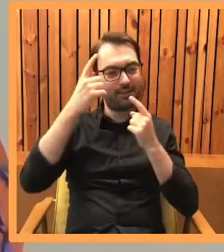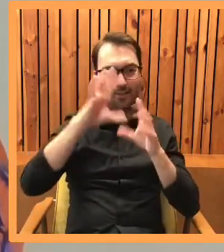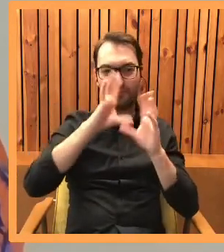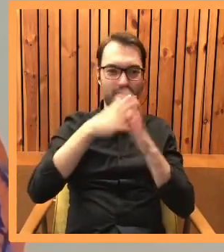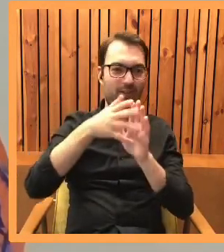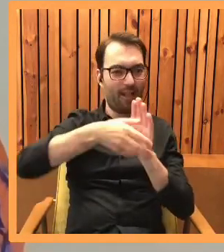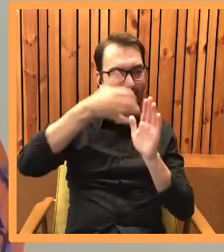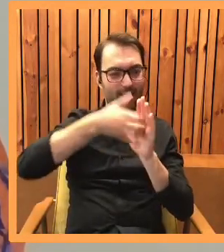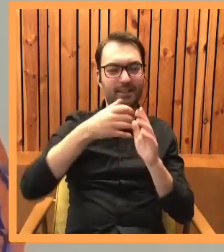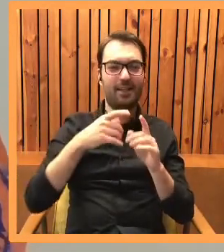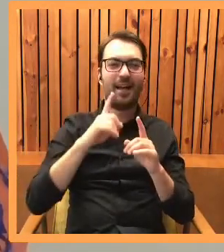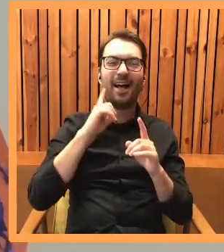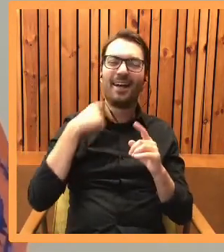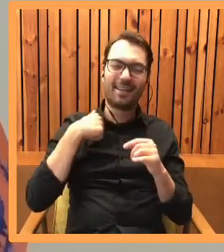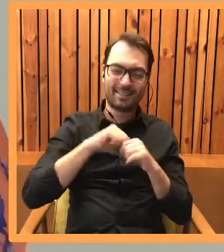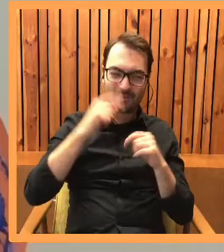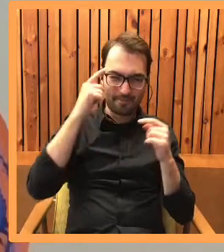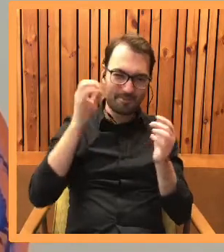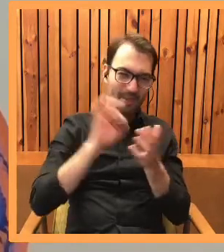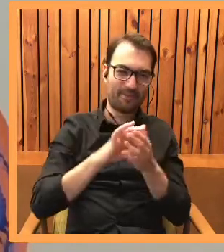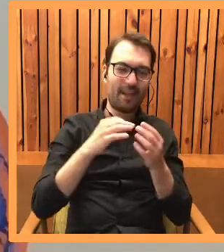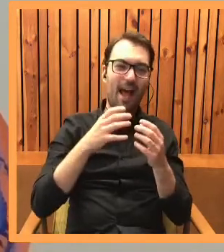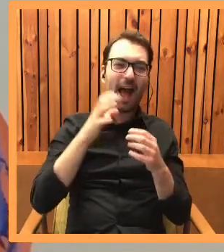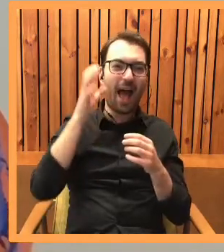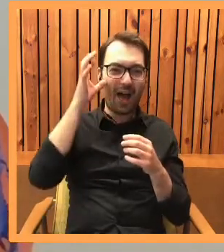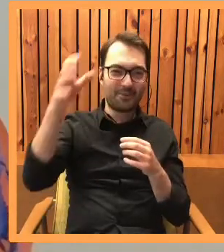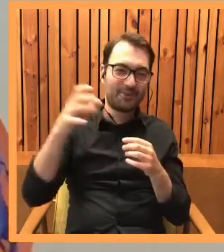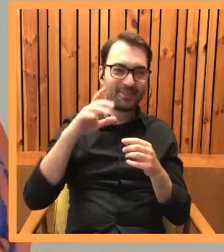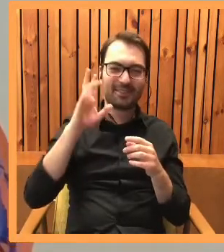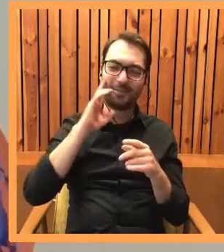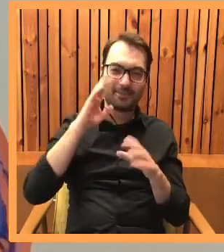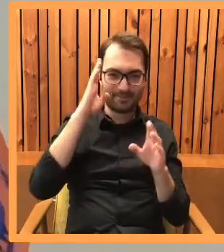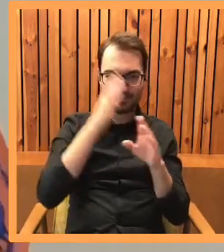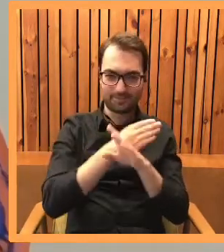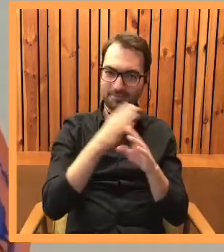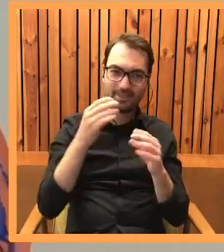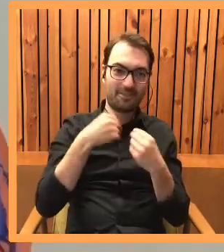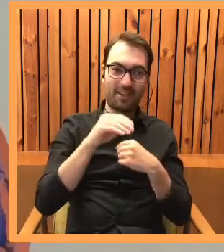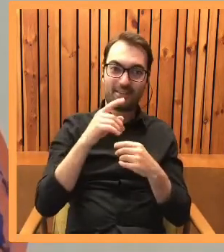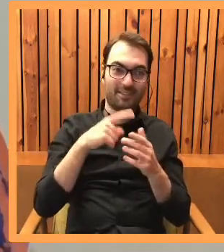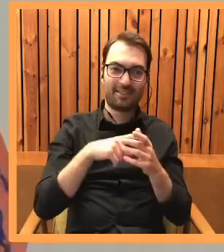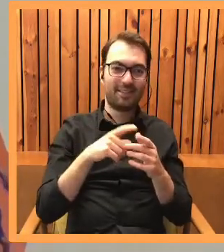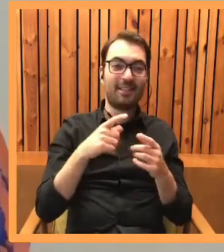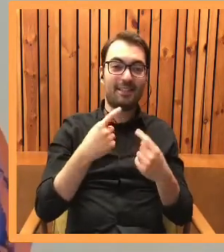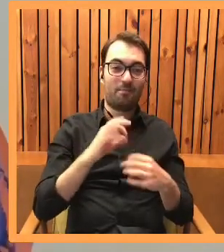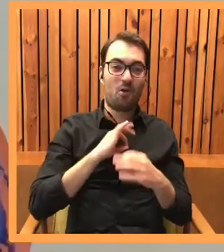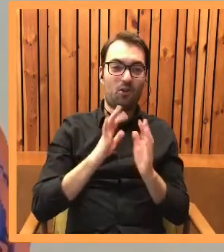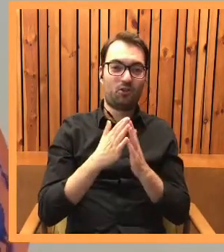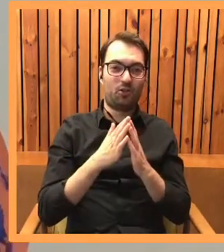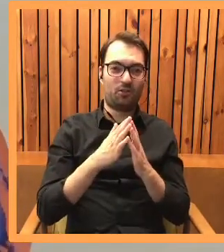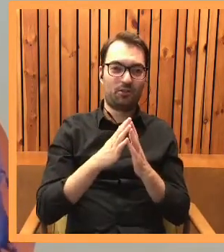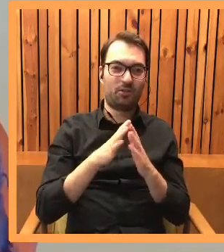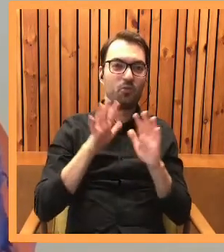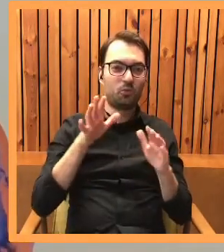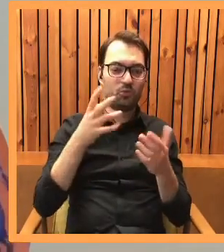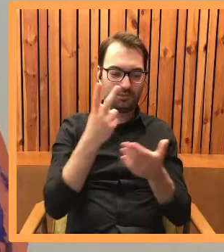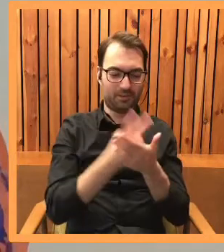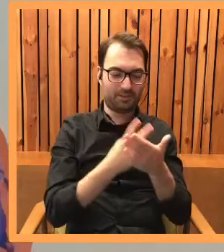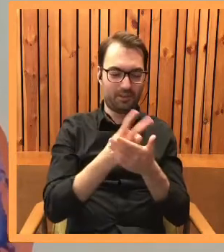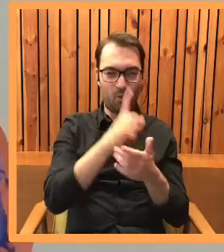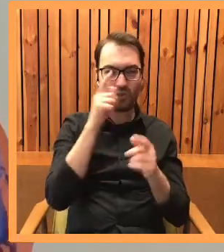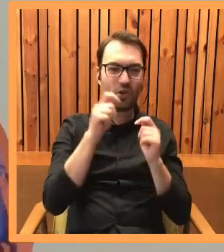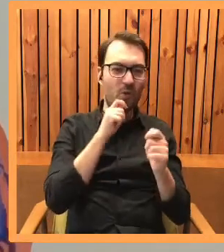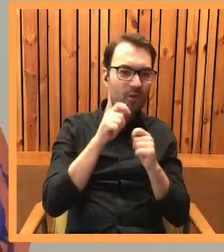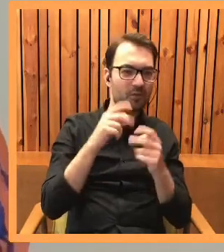Ale naprawdę jestem przekonana, że ten autor w większości nie miał tych rzeczy na myśli. Ponieważ sama o swoich książkach się wiele naczytałam i